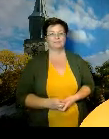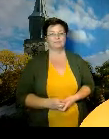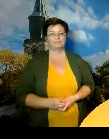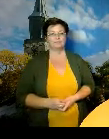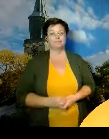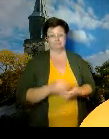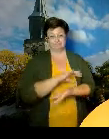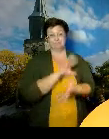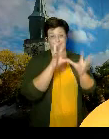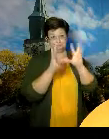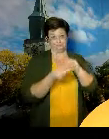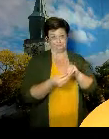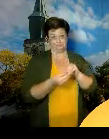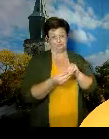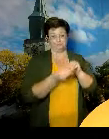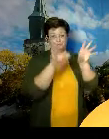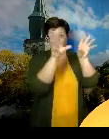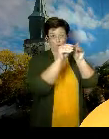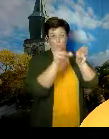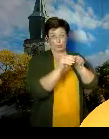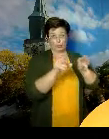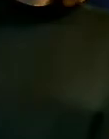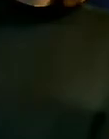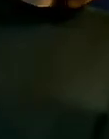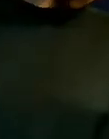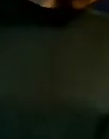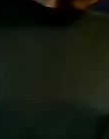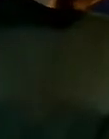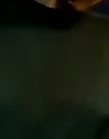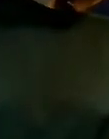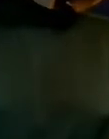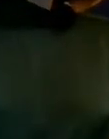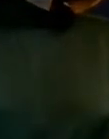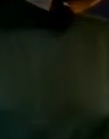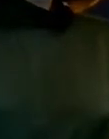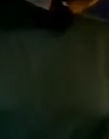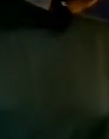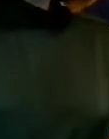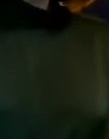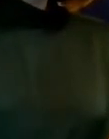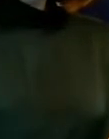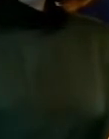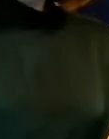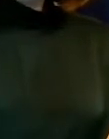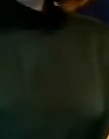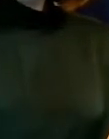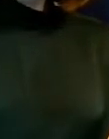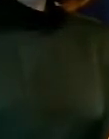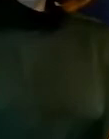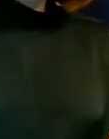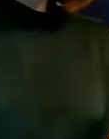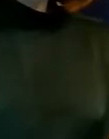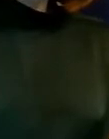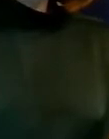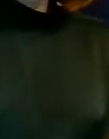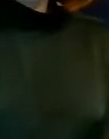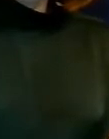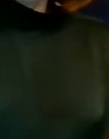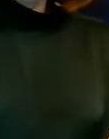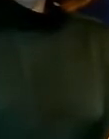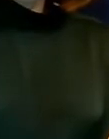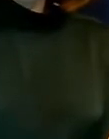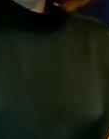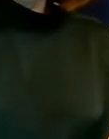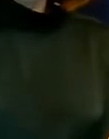Nämä oli tässä kootusti nyt nämä tartunnat ja miten niihin on reagoitu. Nyt sitten vielä käydään läpi